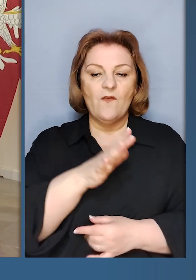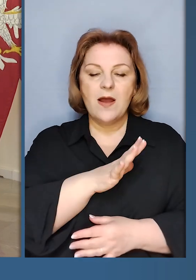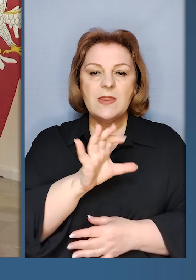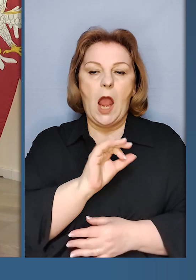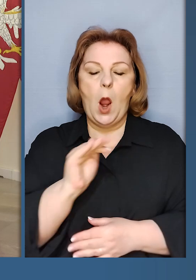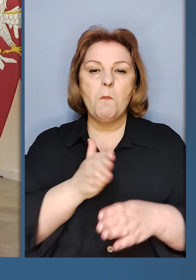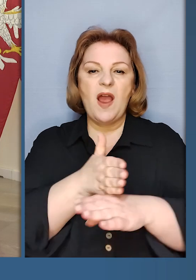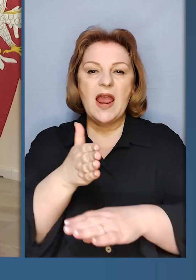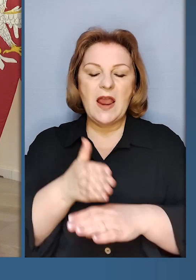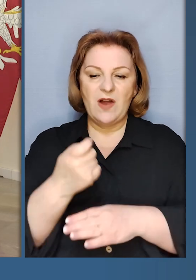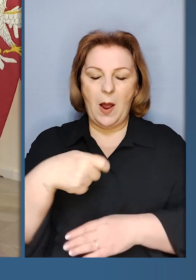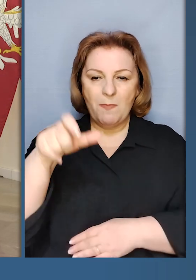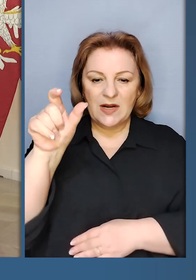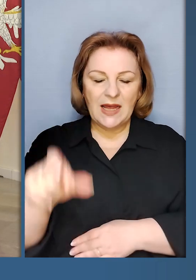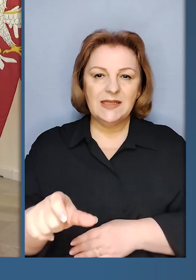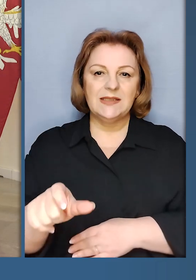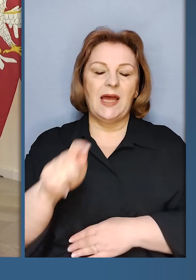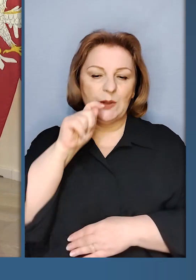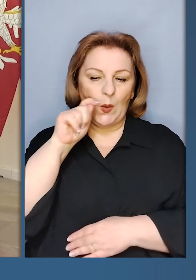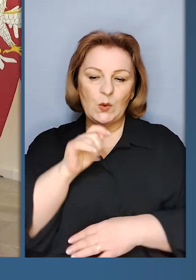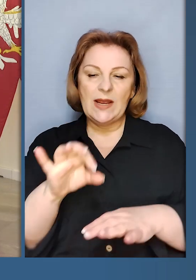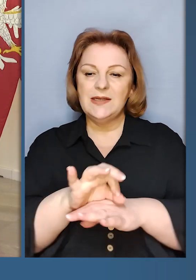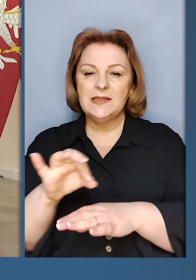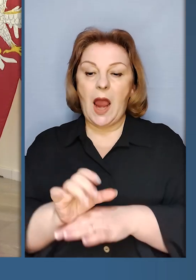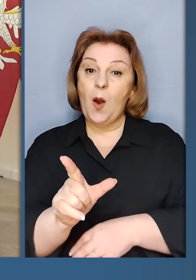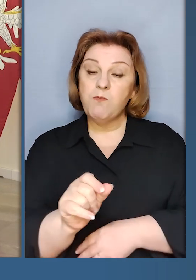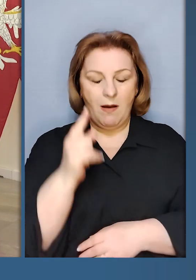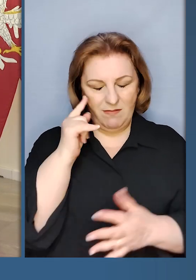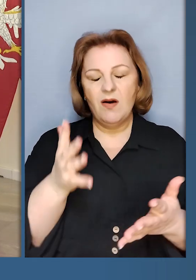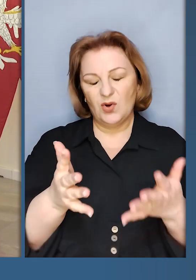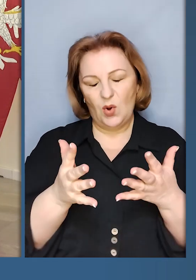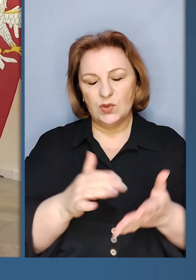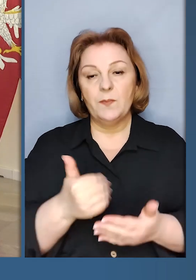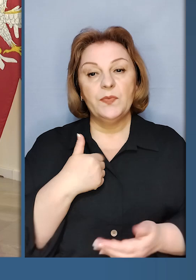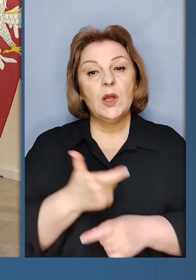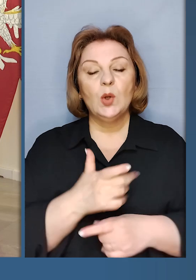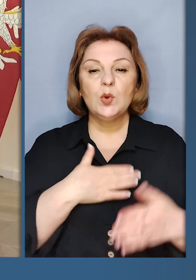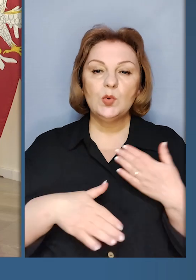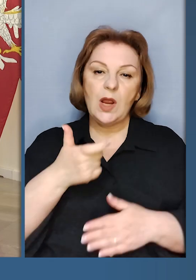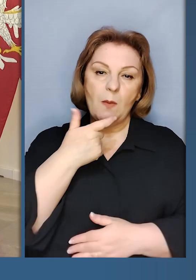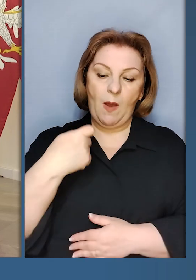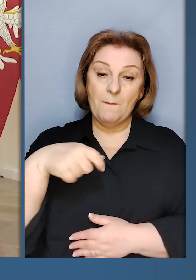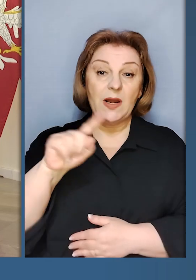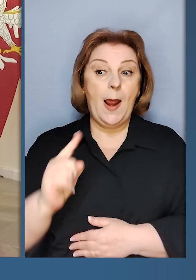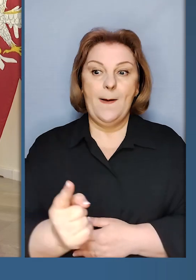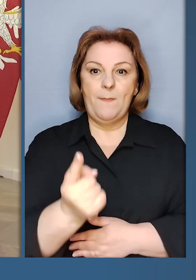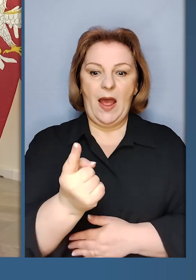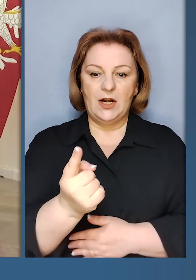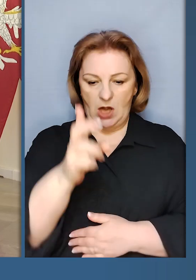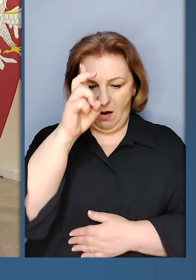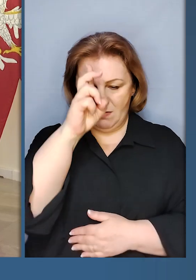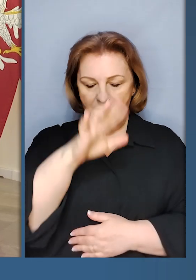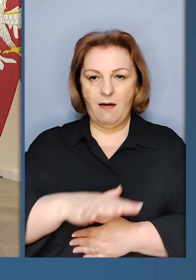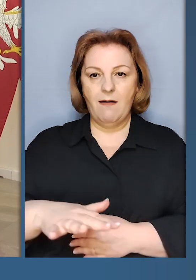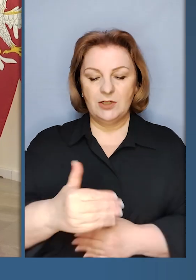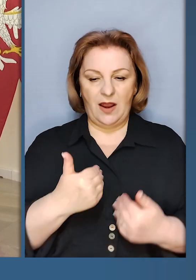візитів президентської української пари, Дякую, зрозуміло, і я дуже радий, пане президенте, що ця перша держава,